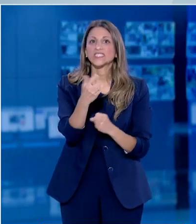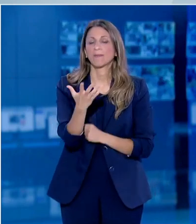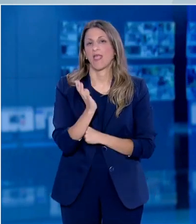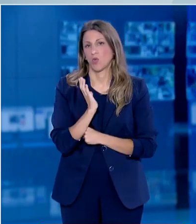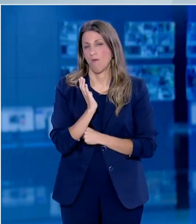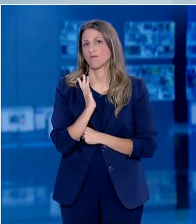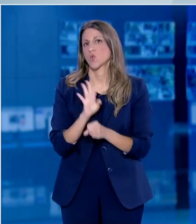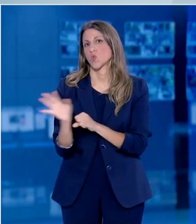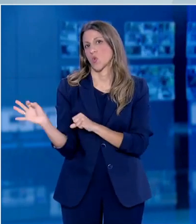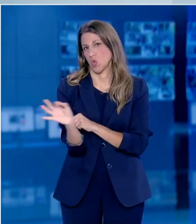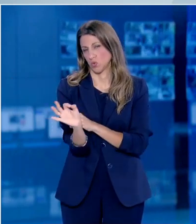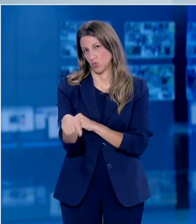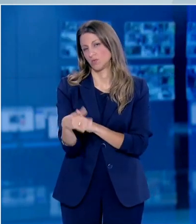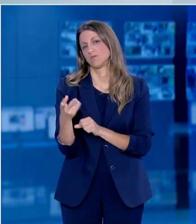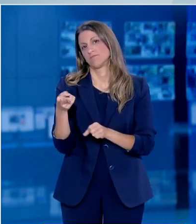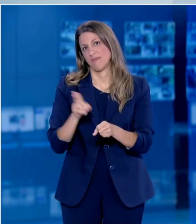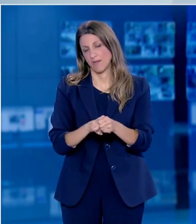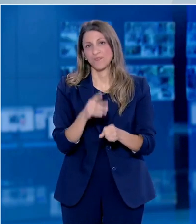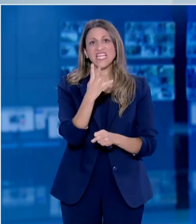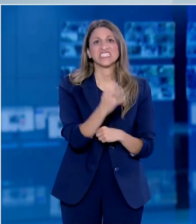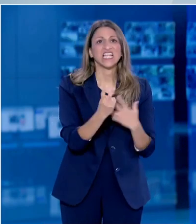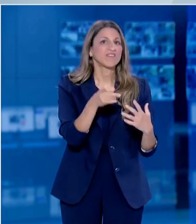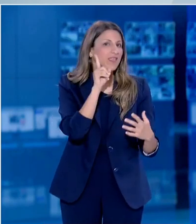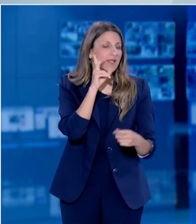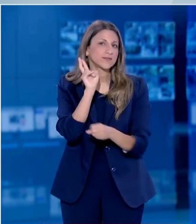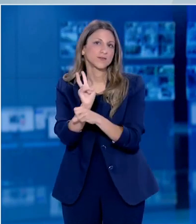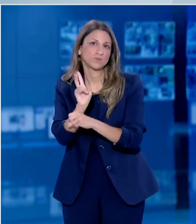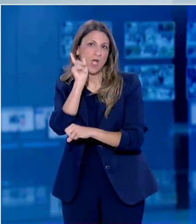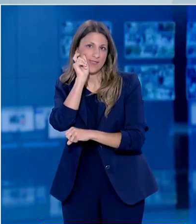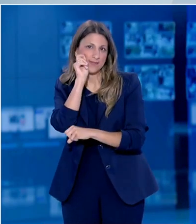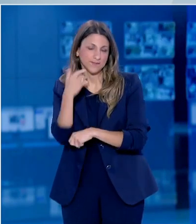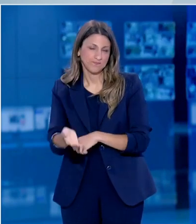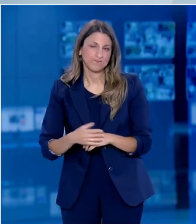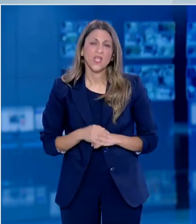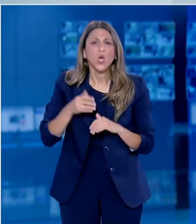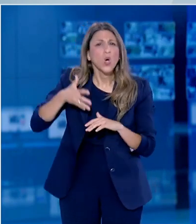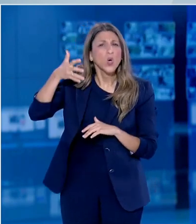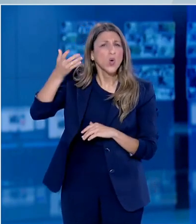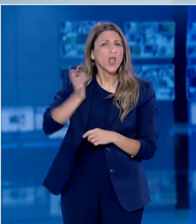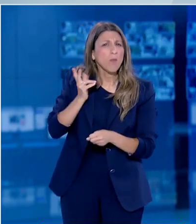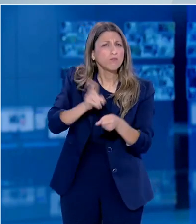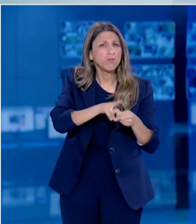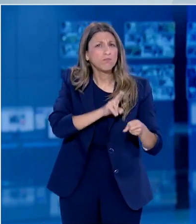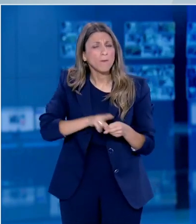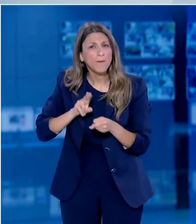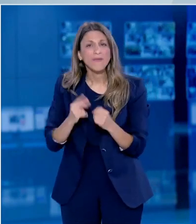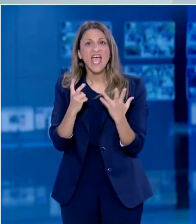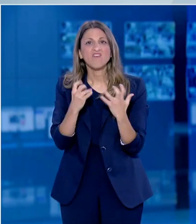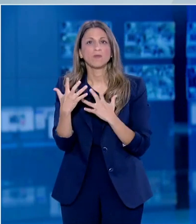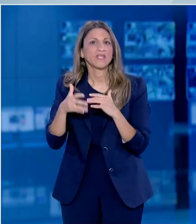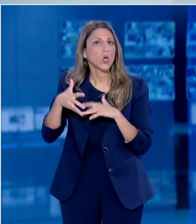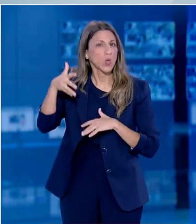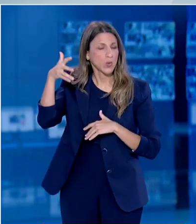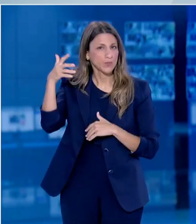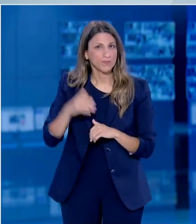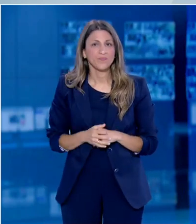με το νέο κορονοϊό. 47 ήταν γυναίκες και οι υπόλοιποι άνδρες. Η διάμεση ηλικία των θανόντων συμπολιτών μας ήταν τα 75 έτη.